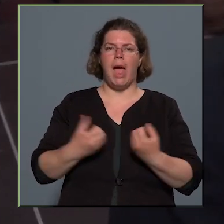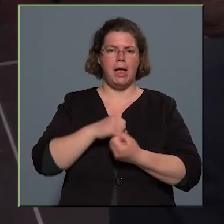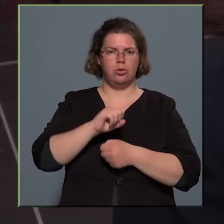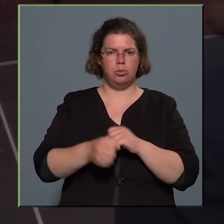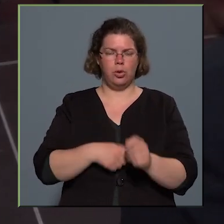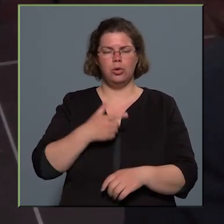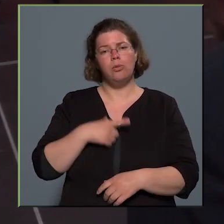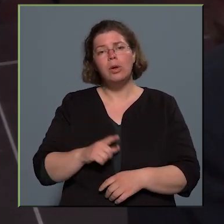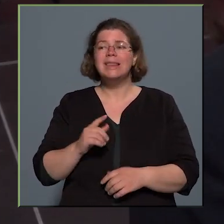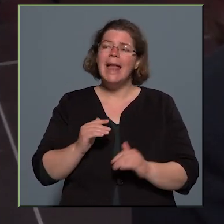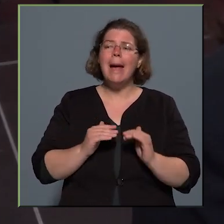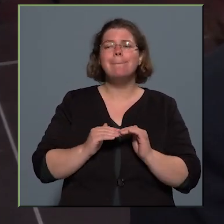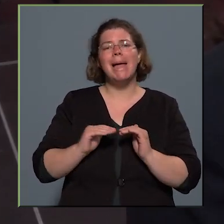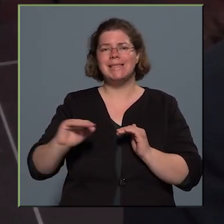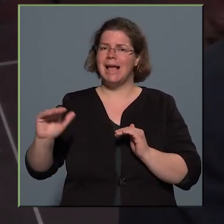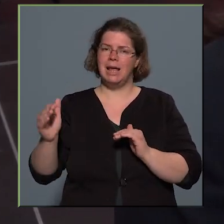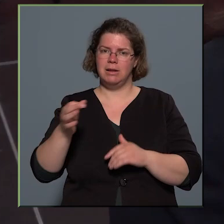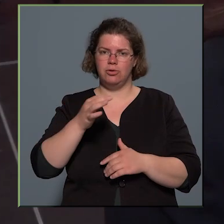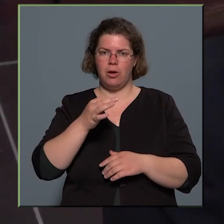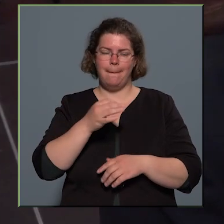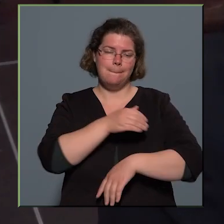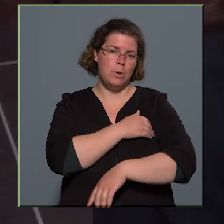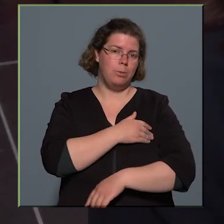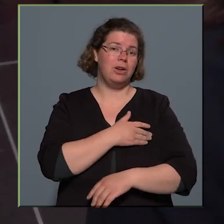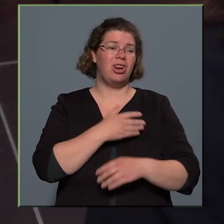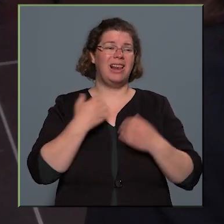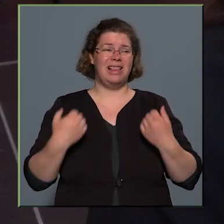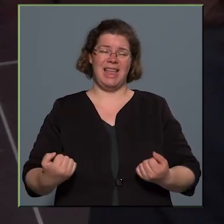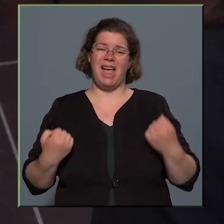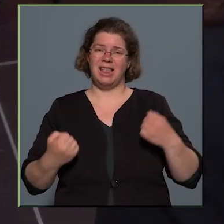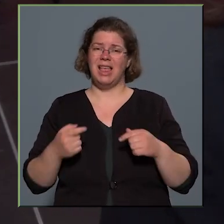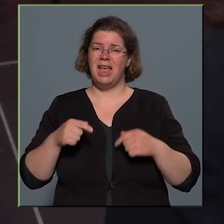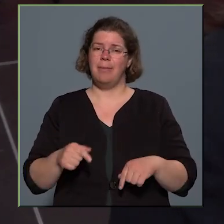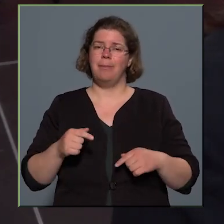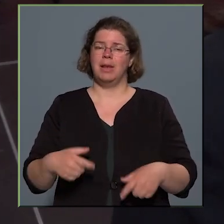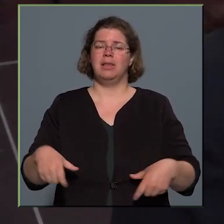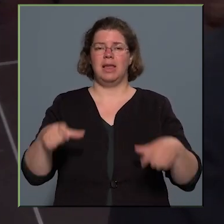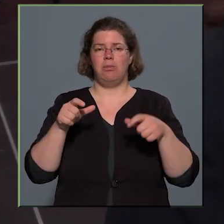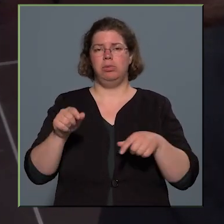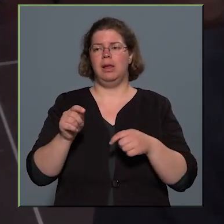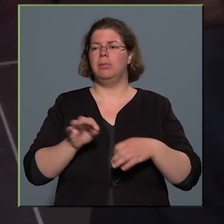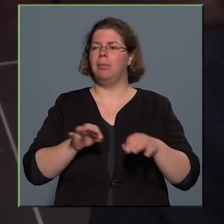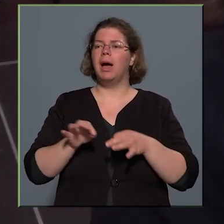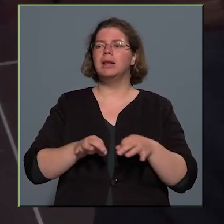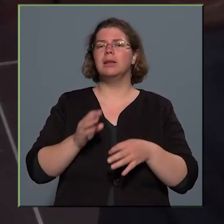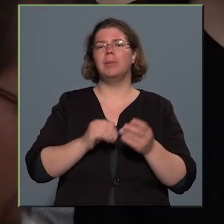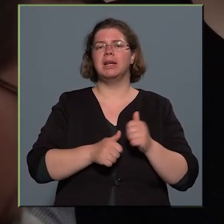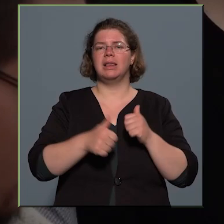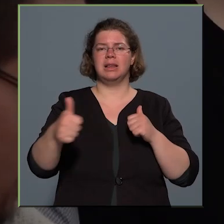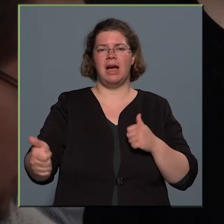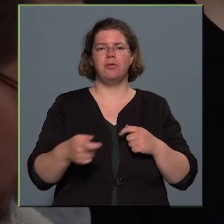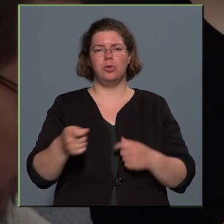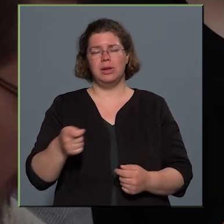egyenletes a hőmesséklet, de hát nagyon nehéz ezt ebben az épületben beállítan, mivel ez egy támfütéses